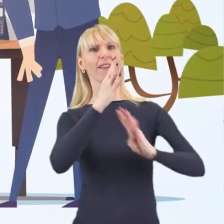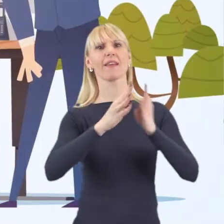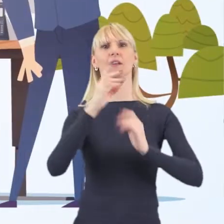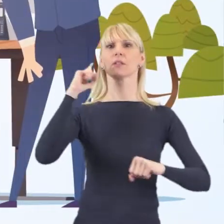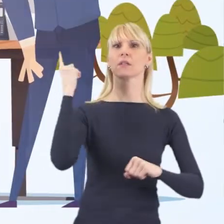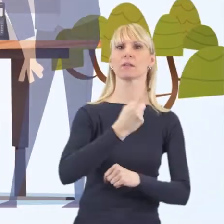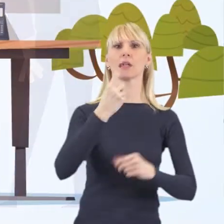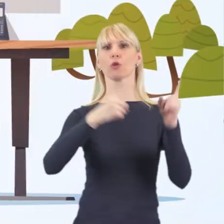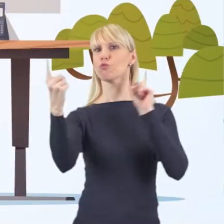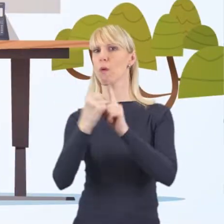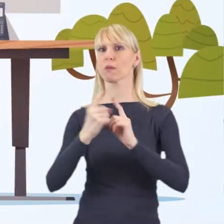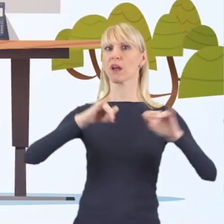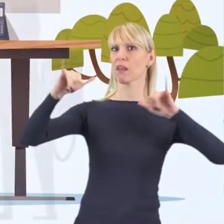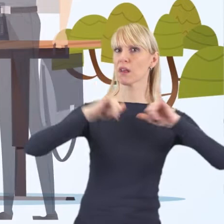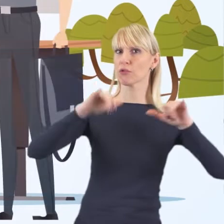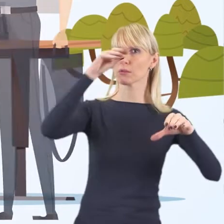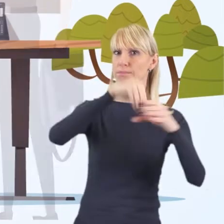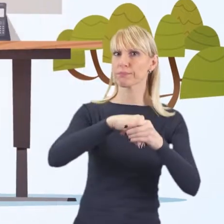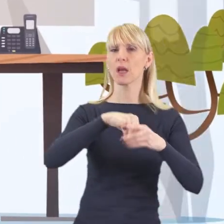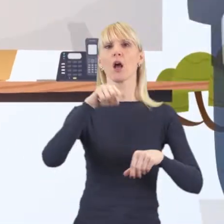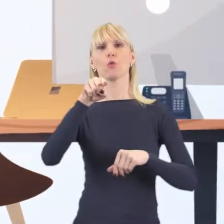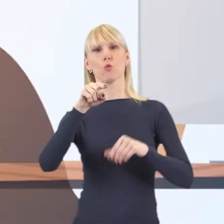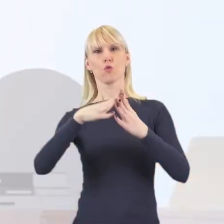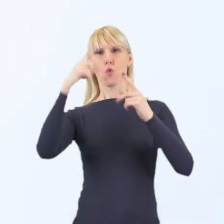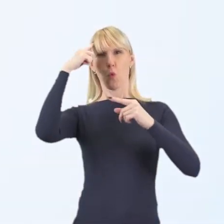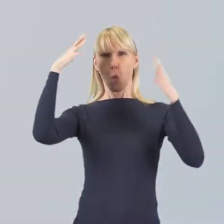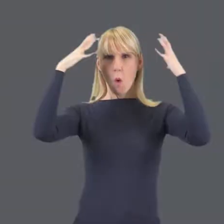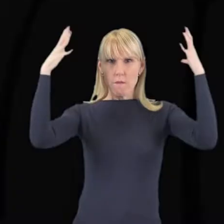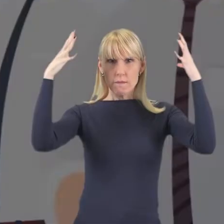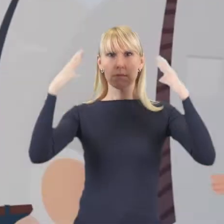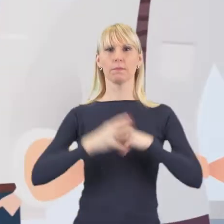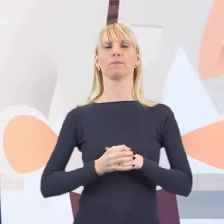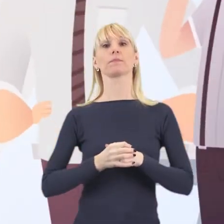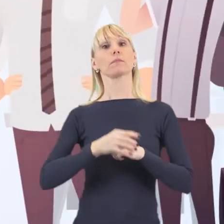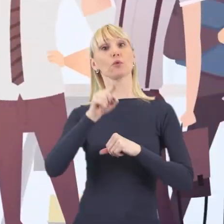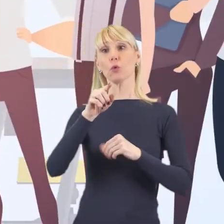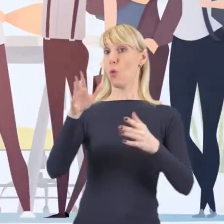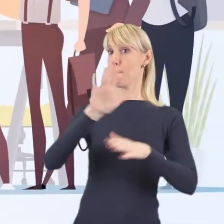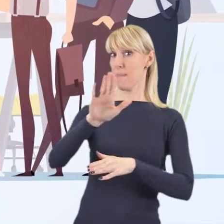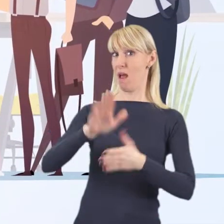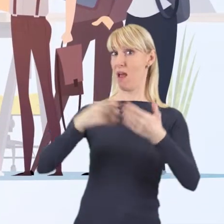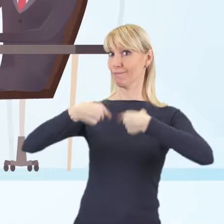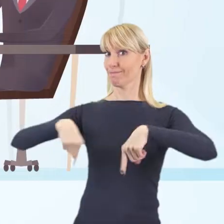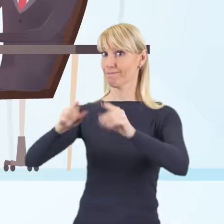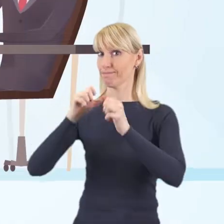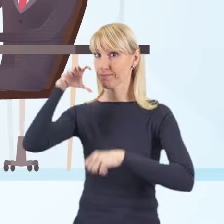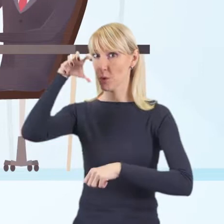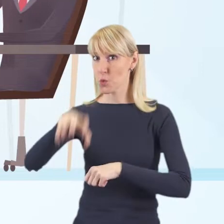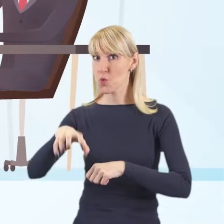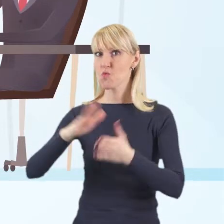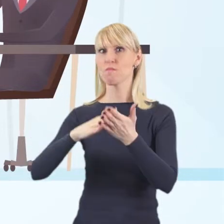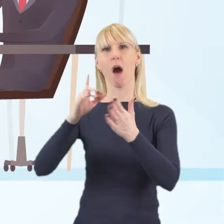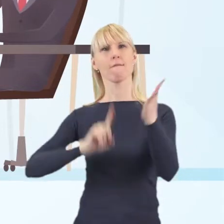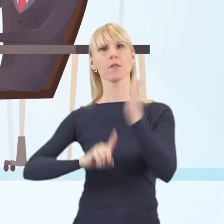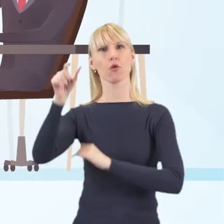produkcja, spotkania, zarządzanie. Paweł ma dużo na głowie. Ale od tego Paweł ma zespół. To grupa